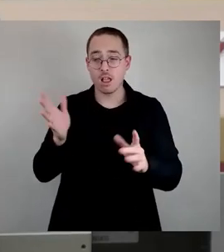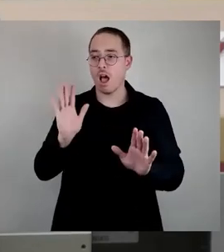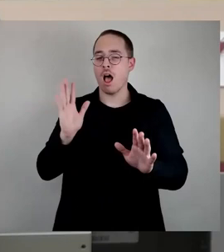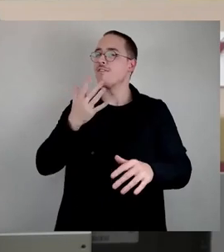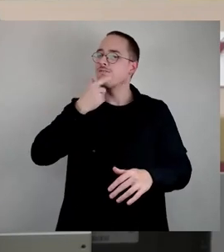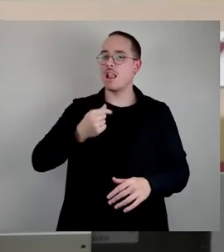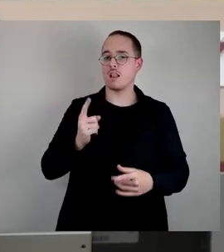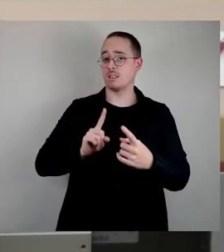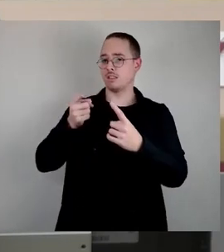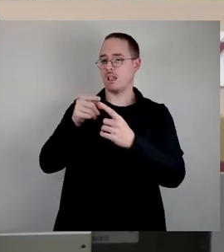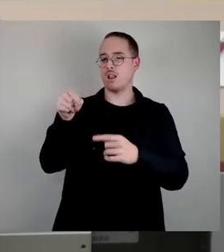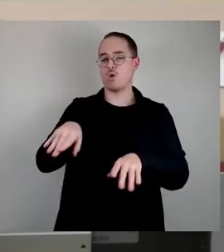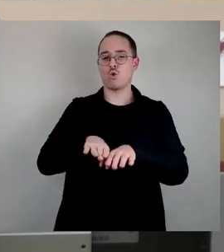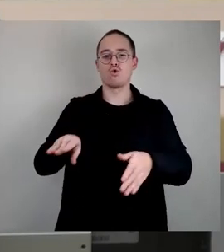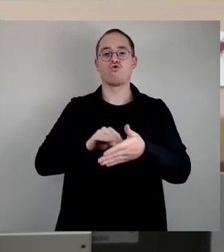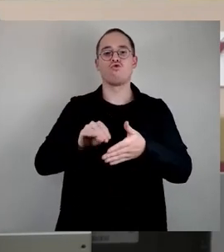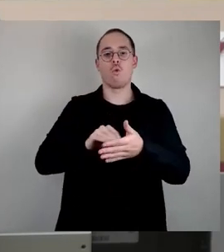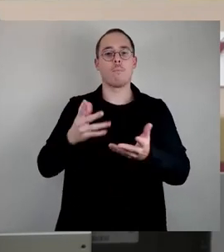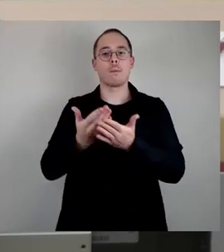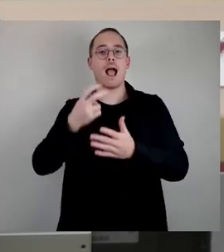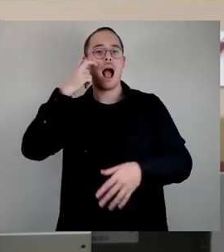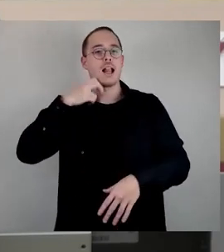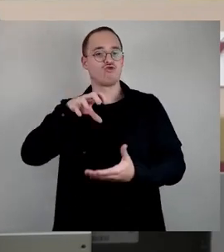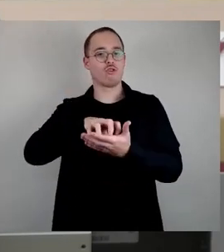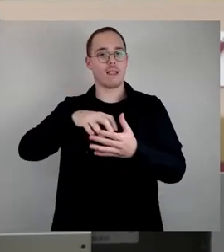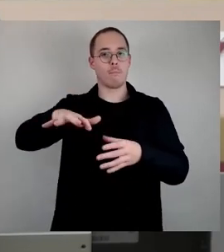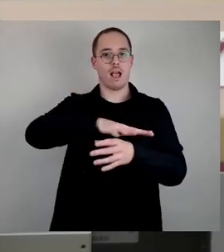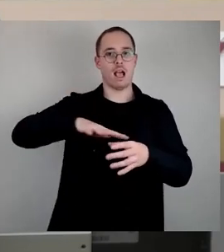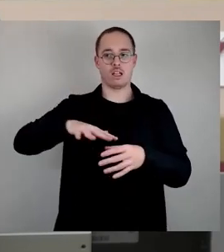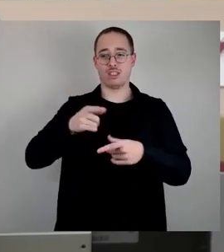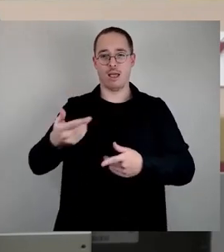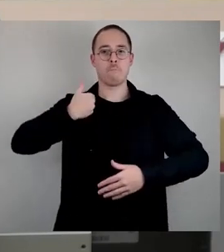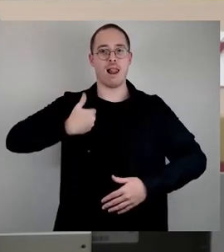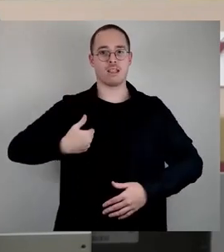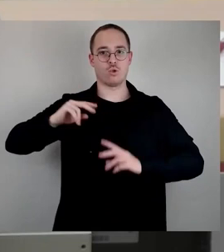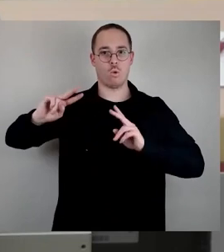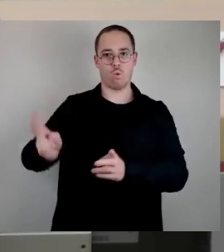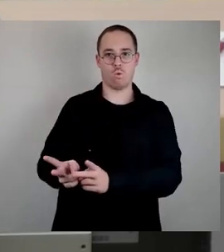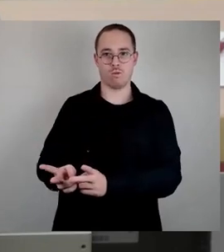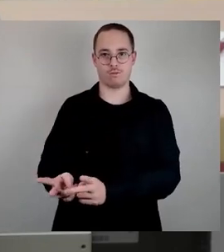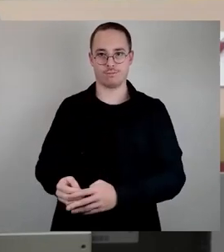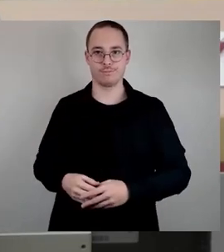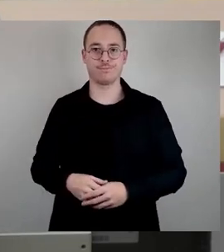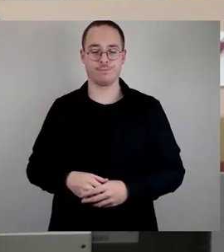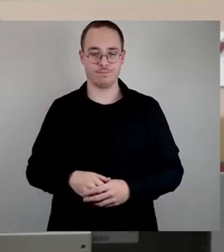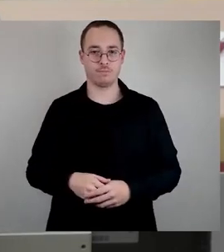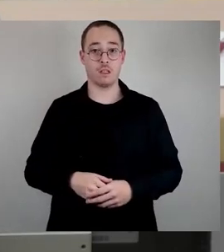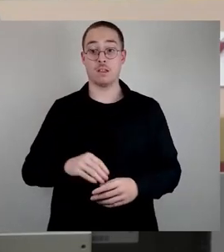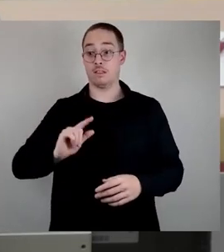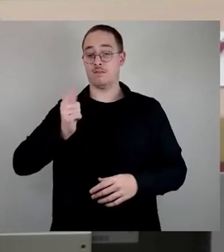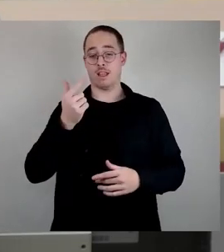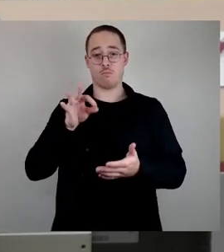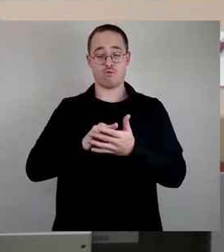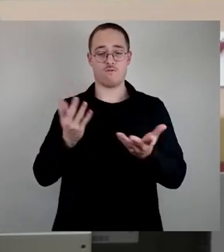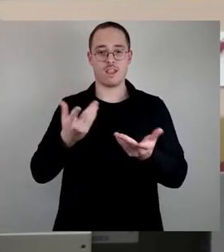die Grundschulen im Altstädter Bereich zu reduzieren. Zweiter Punkt ist das Thema Gemeinschaftsschulen. Kennen Sie meine Position?